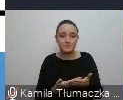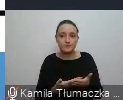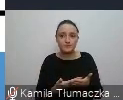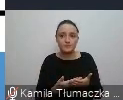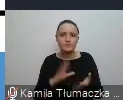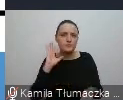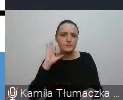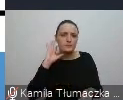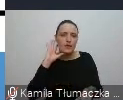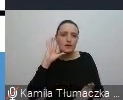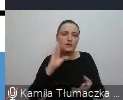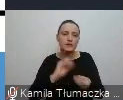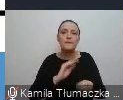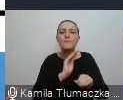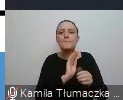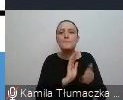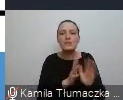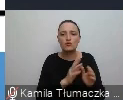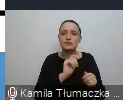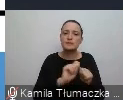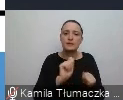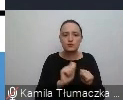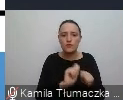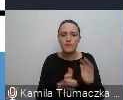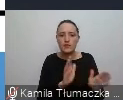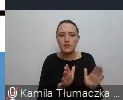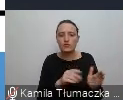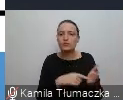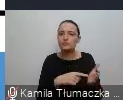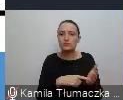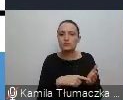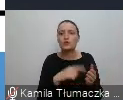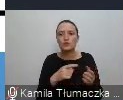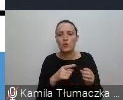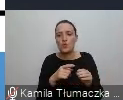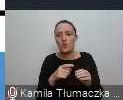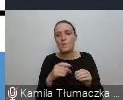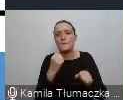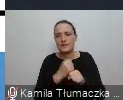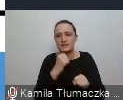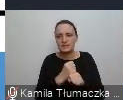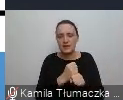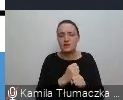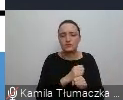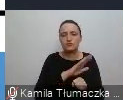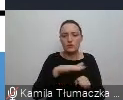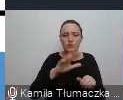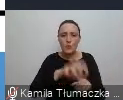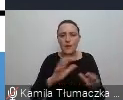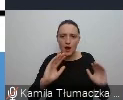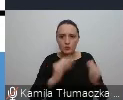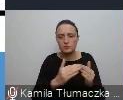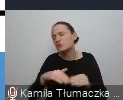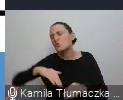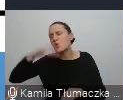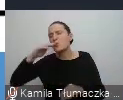konkretnie metod sprawdzonych w interwencji z dziećmi, nie tylko z dziećmi, z rosłymi też,